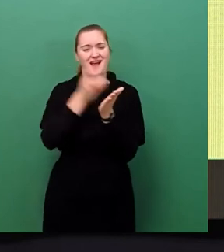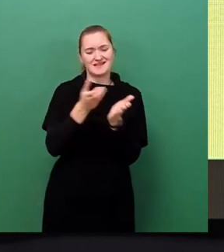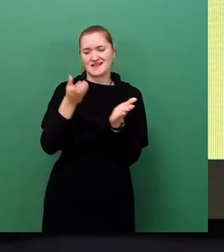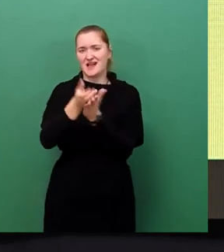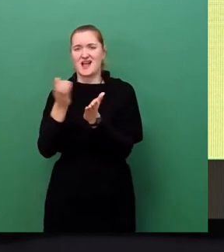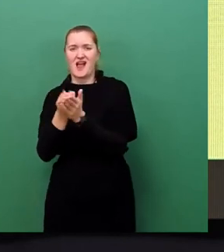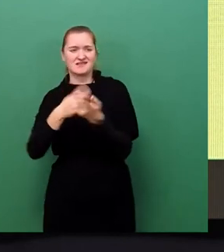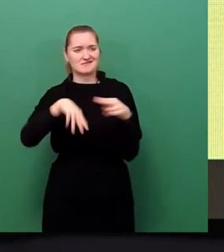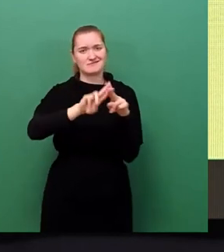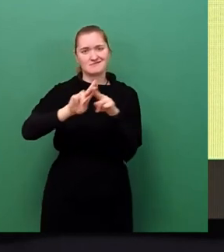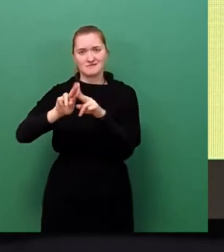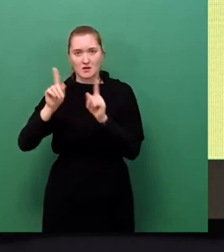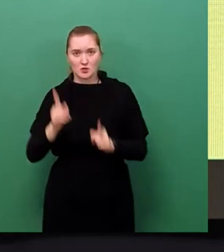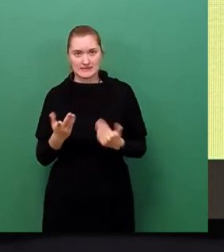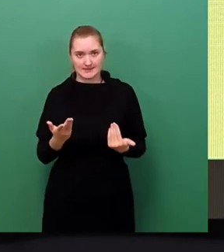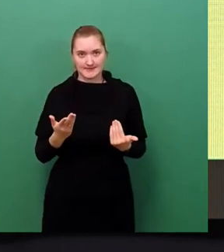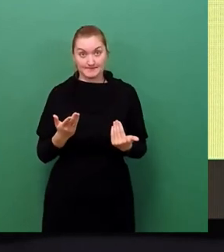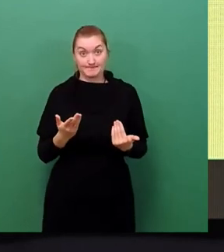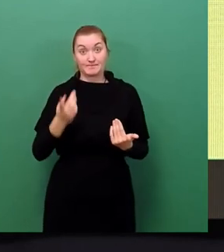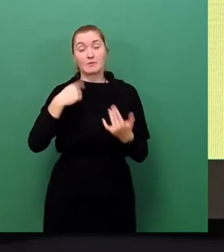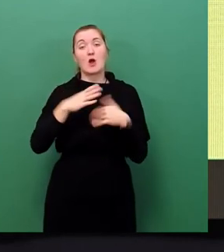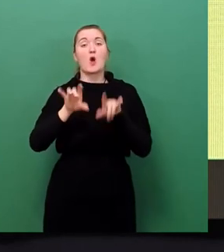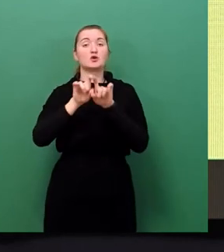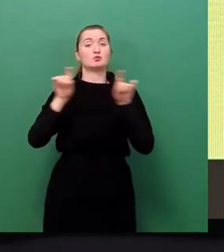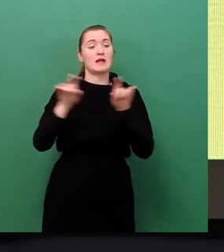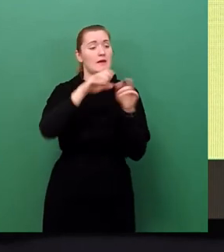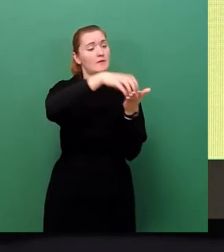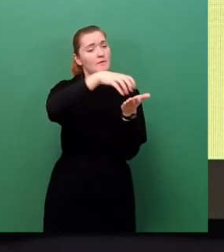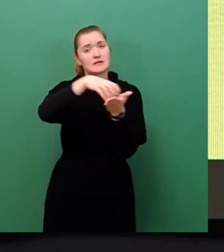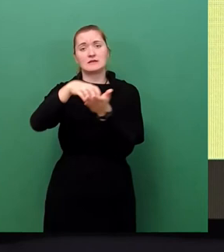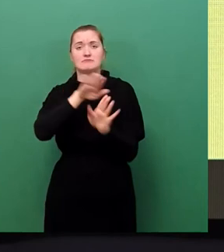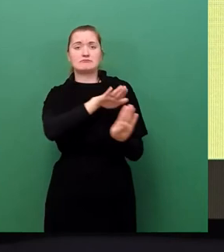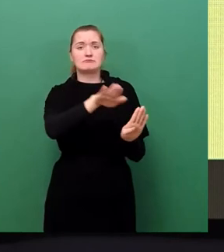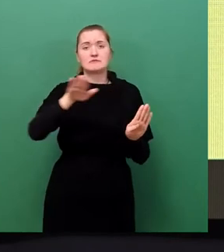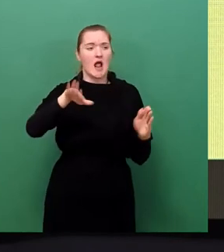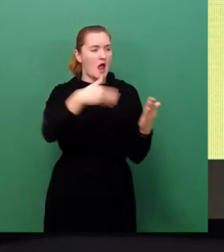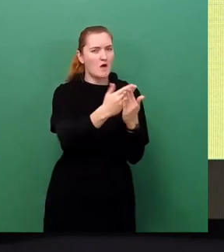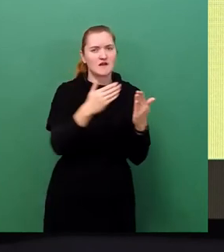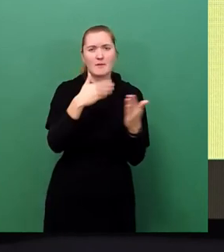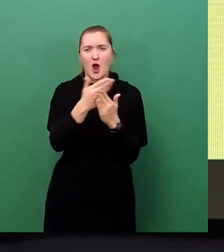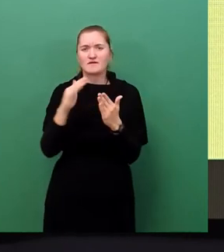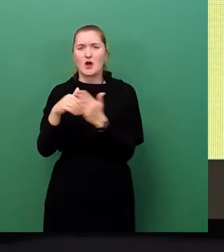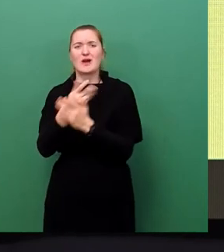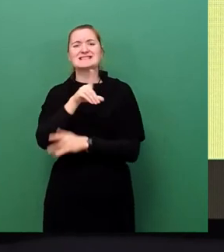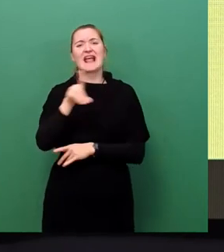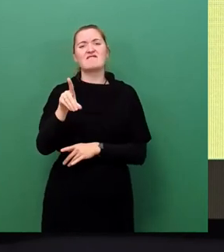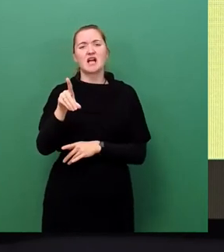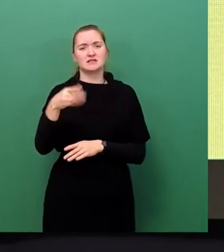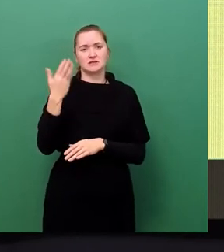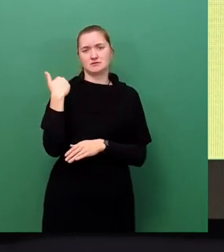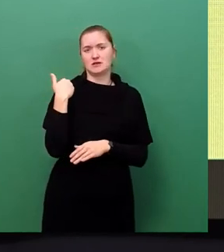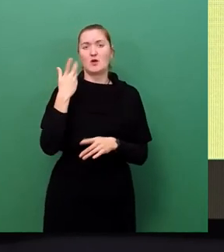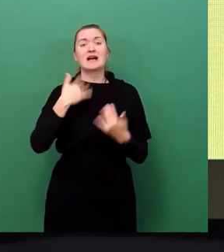innerhalb der städtischen Unternehmen und insbesondere eben mit der DREWAG Traditionell, der Sachsen Energie und der